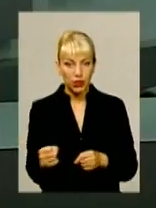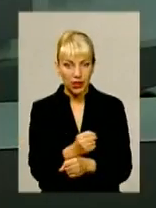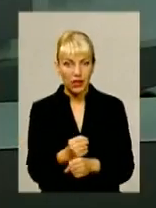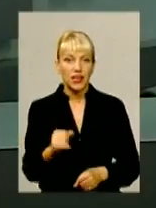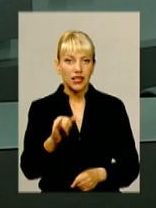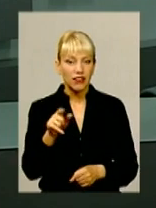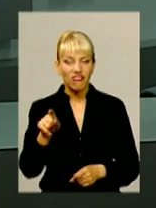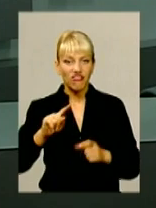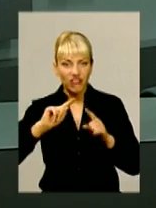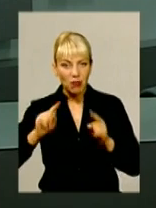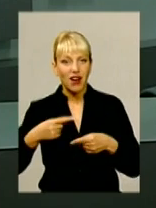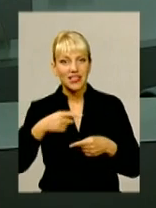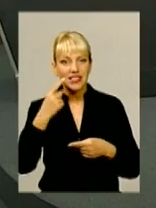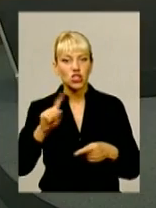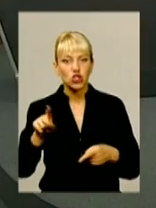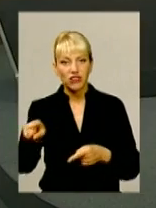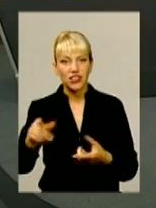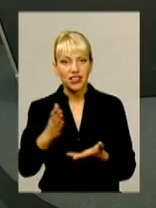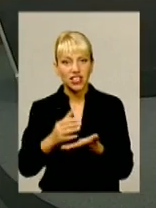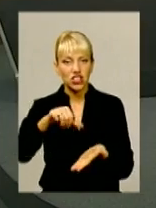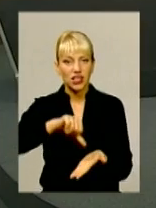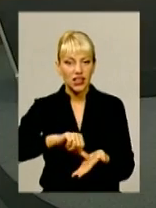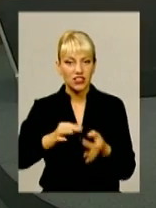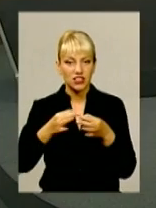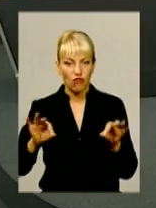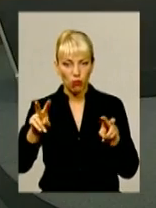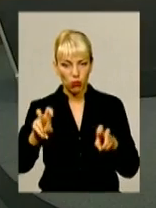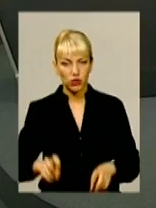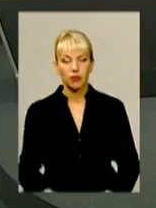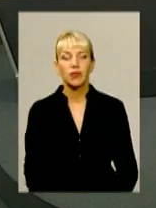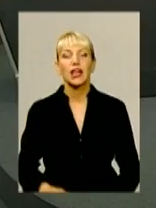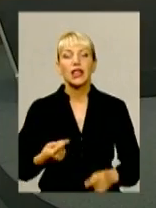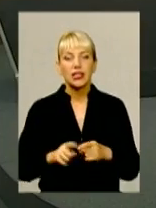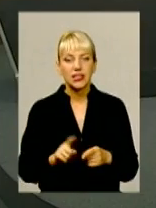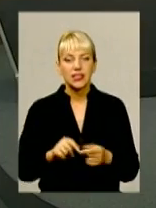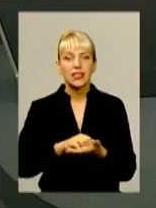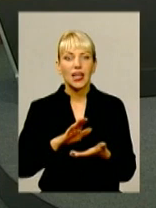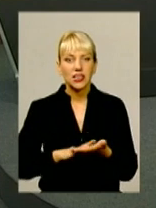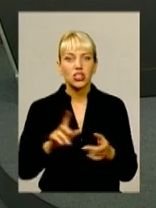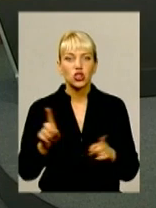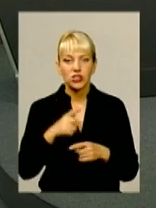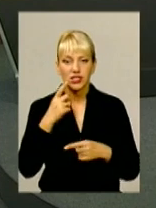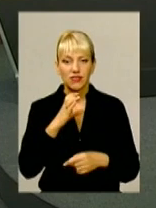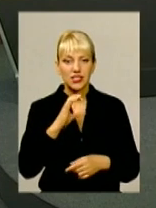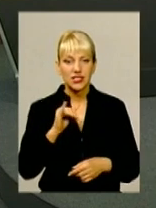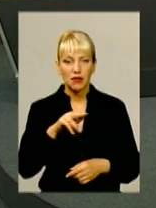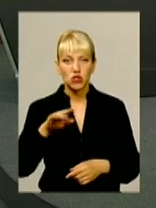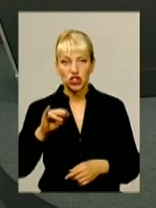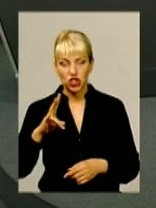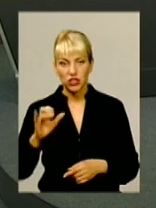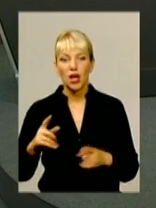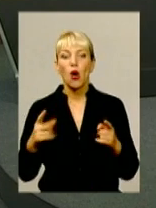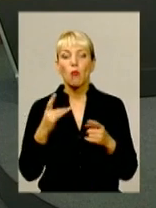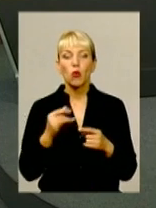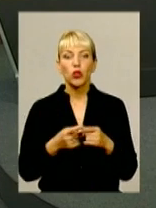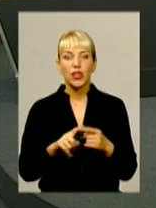Свобода. І крім того, ті дані, які в усякому разі мені повідомив голова обласної організації Свободи Олександр Семчишин, про те, що